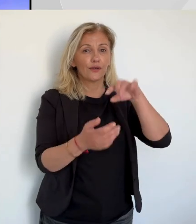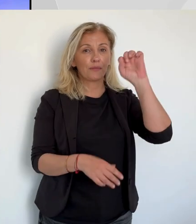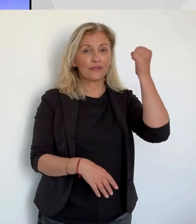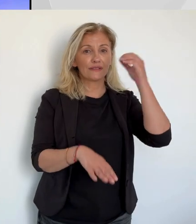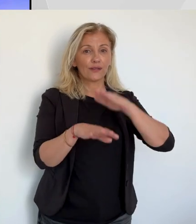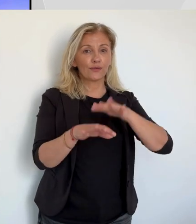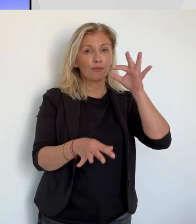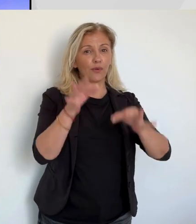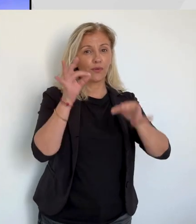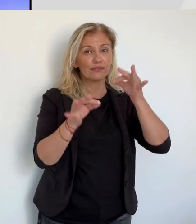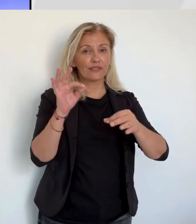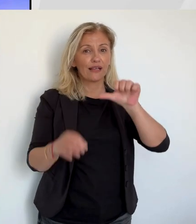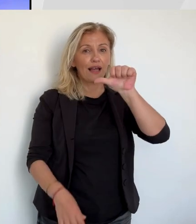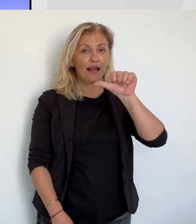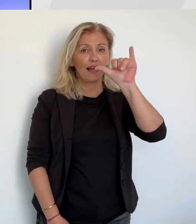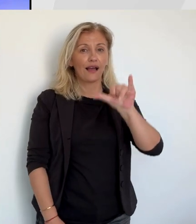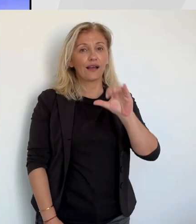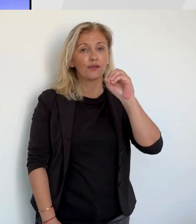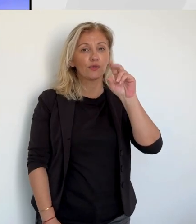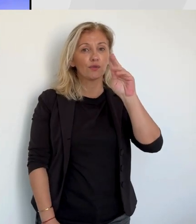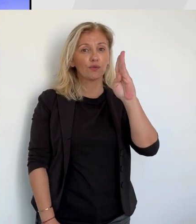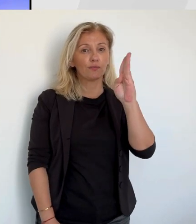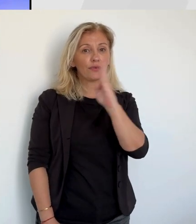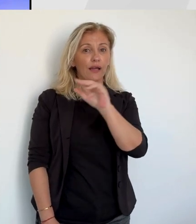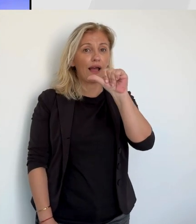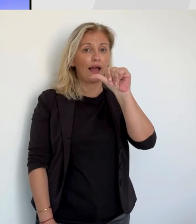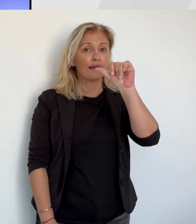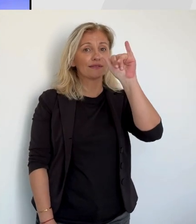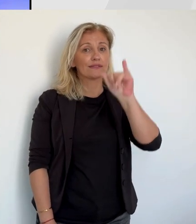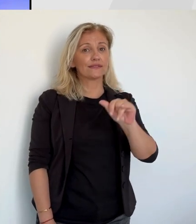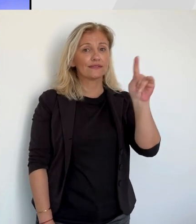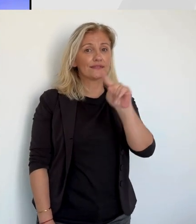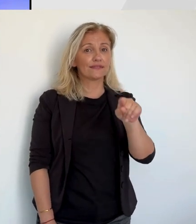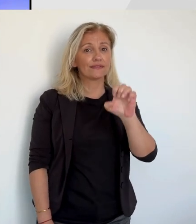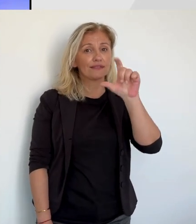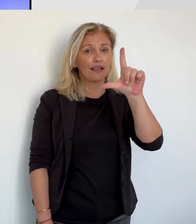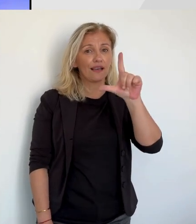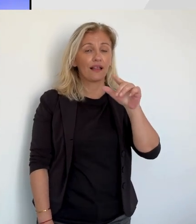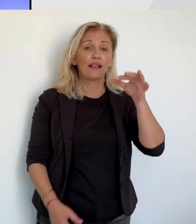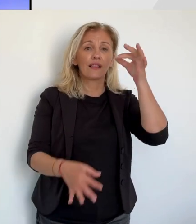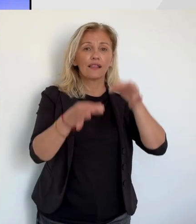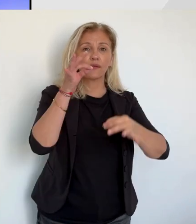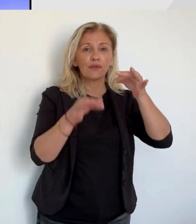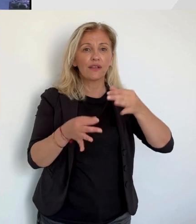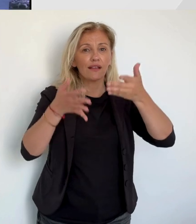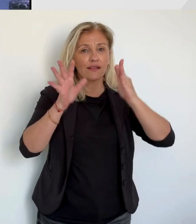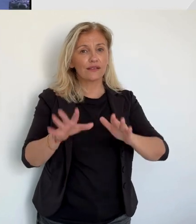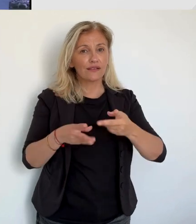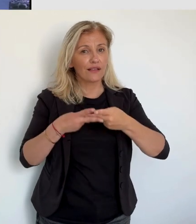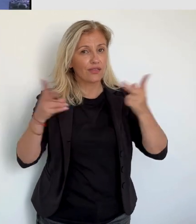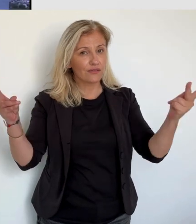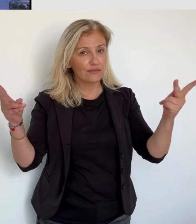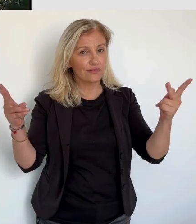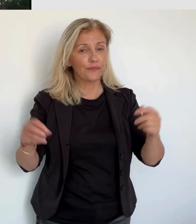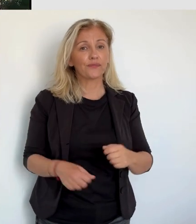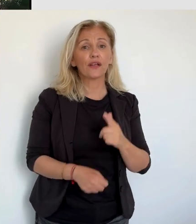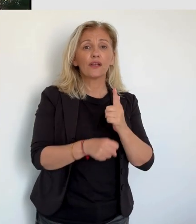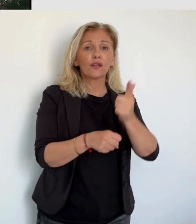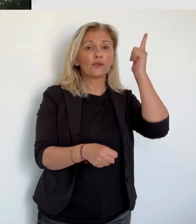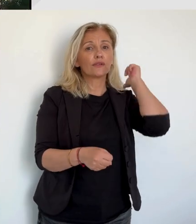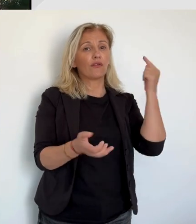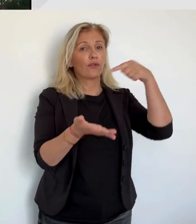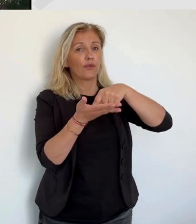A Bastia, la cour criminelle départementale de la Haute-Corse a rendu son verdict dans le procès d'Ayou Bezel. Le trentenaire